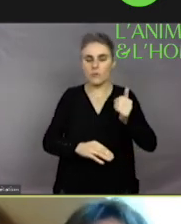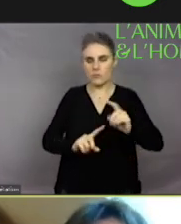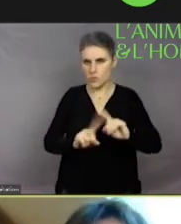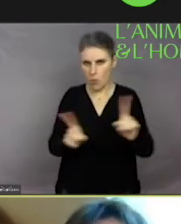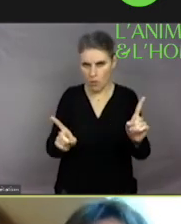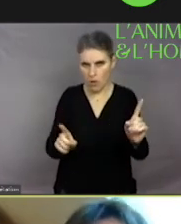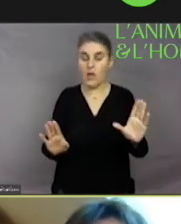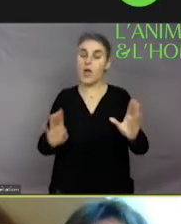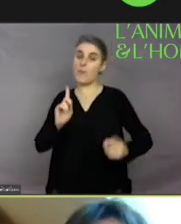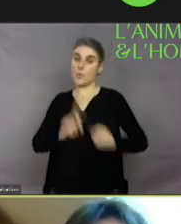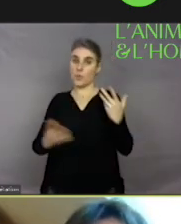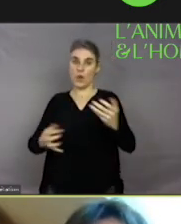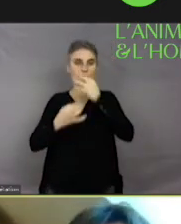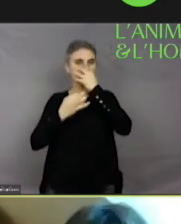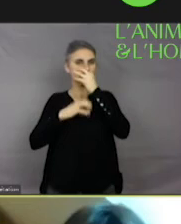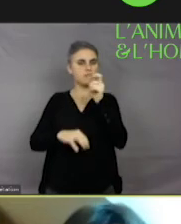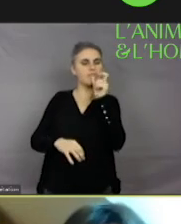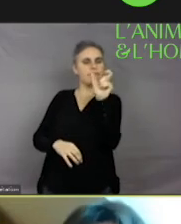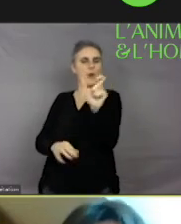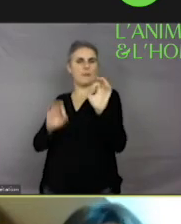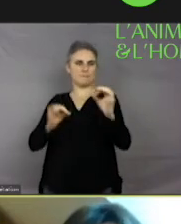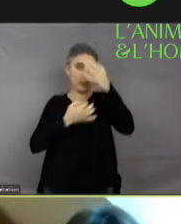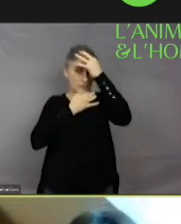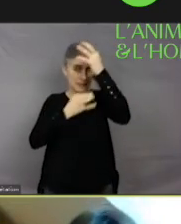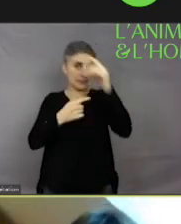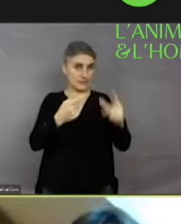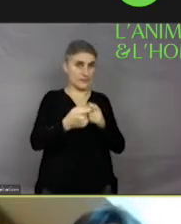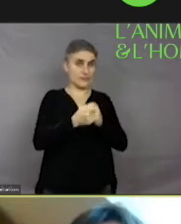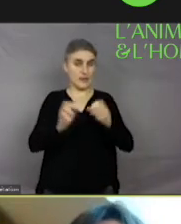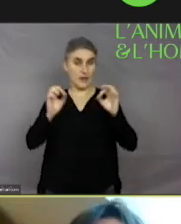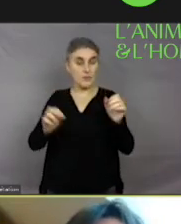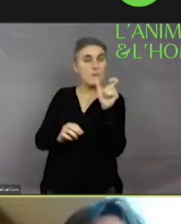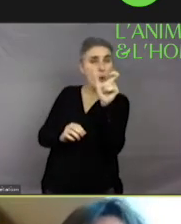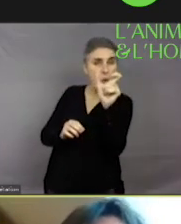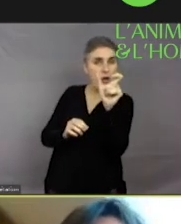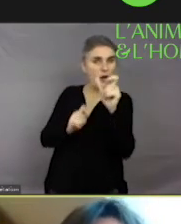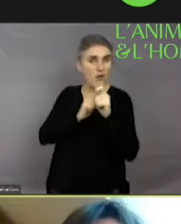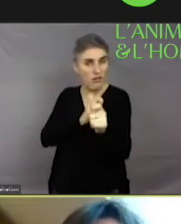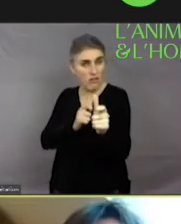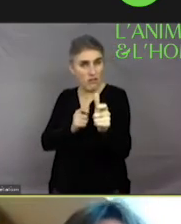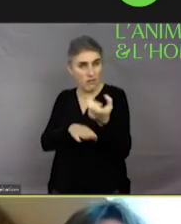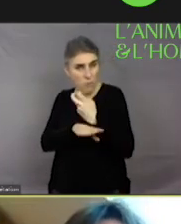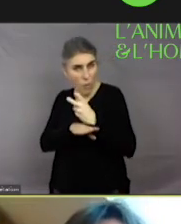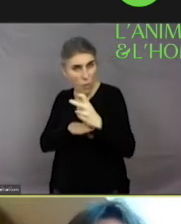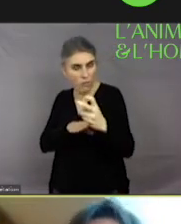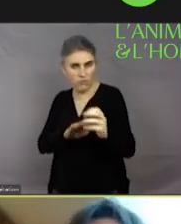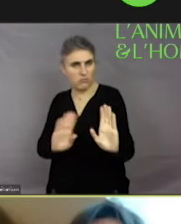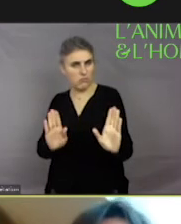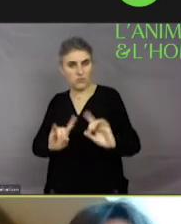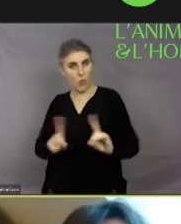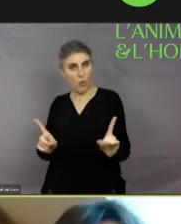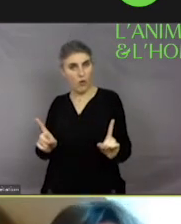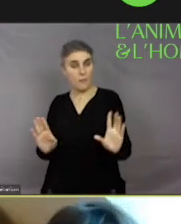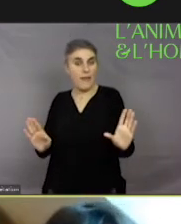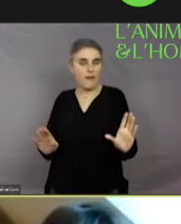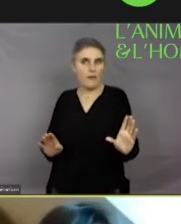tout en sachant qu'il n'y a pas de danger derrière un mot. Il faut tout simplement reconnaître que les animaux ont